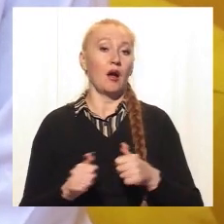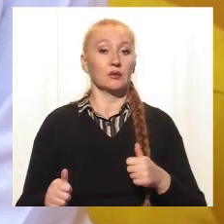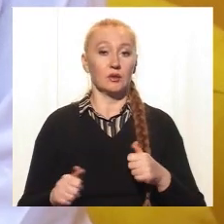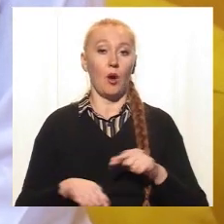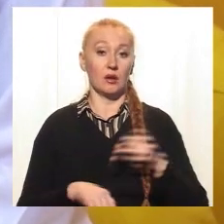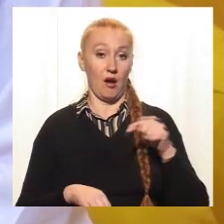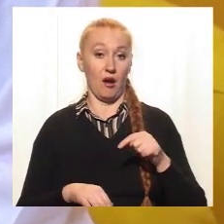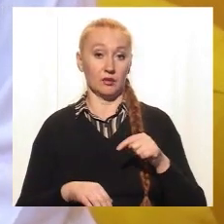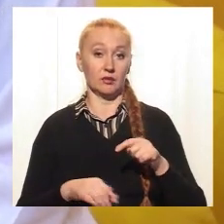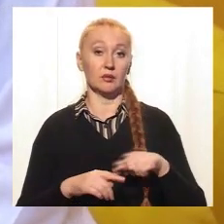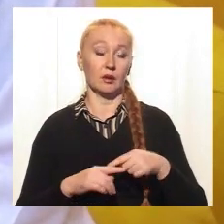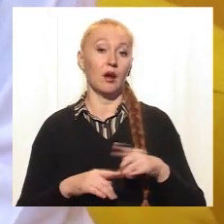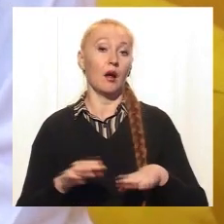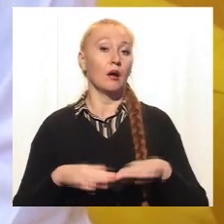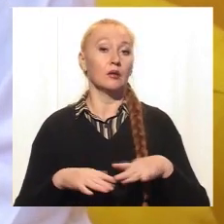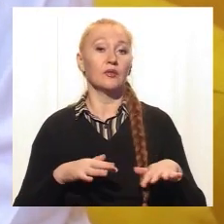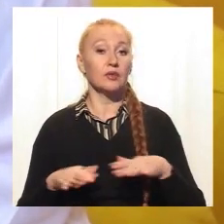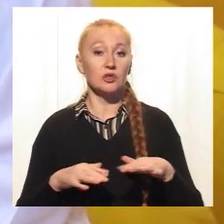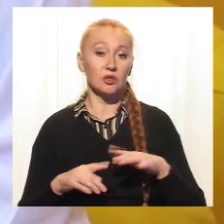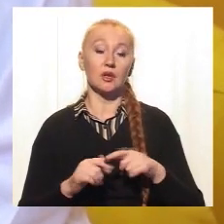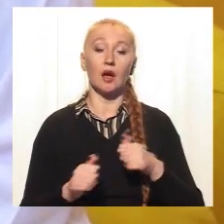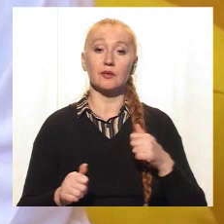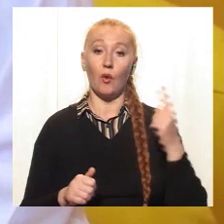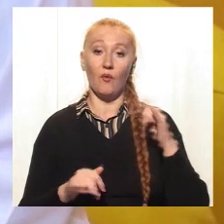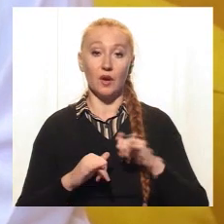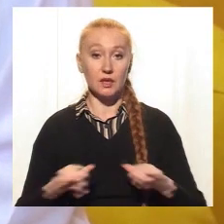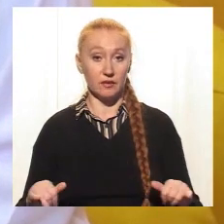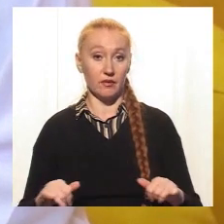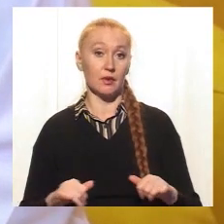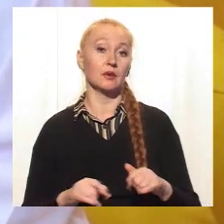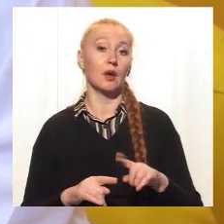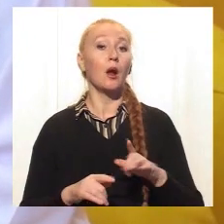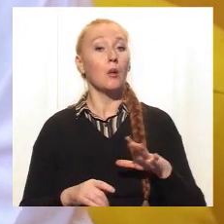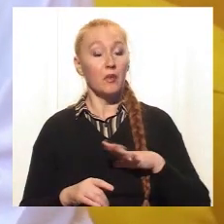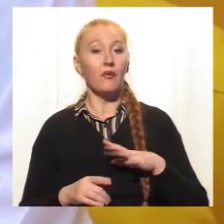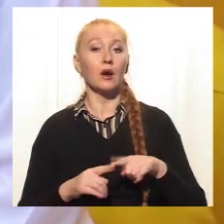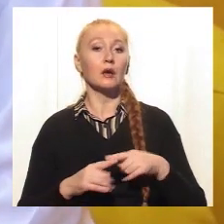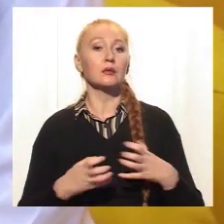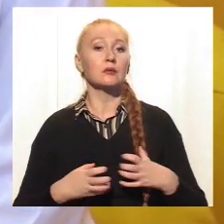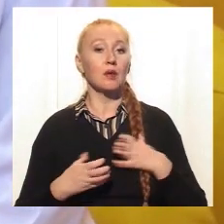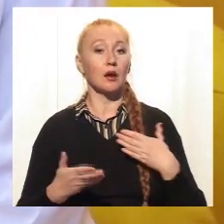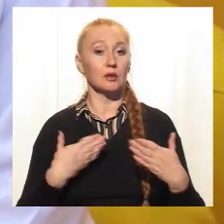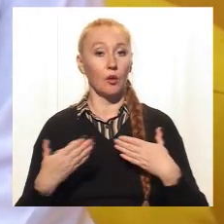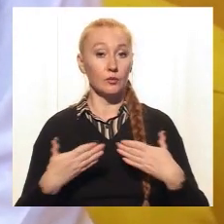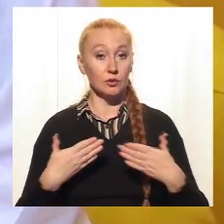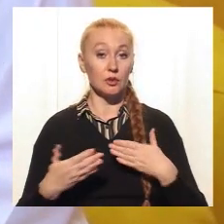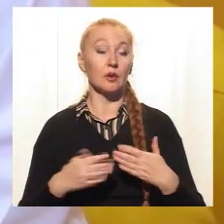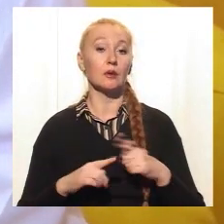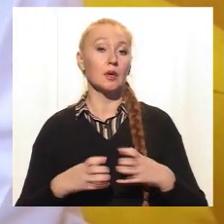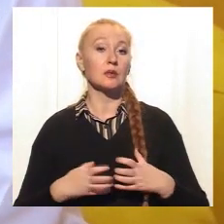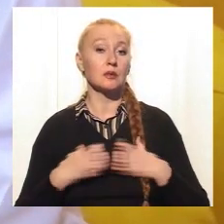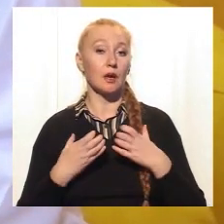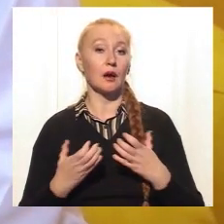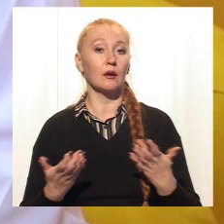реакції, відстають моторика, вони відстають в розвиті, їм бувають страхи коммуникації, бувають